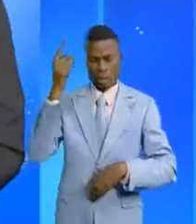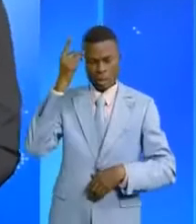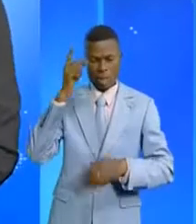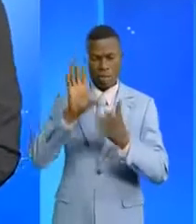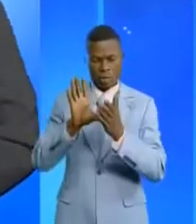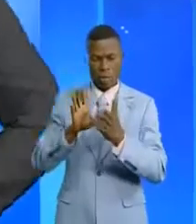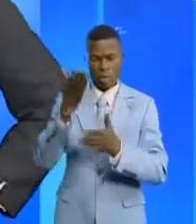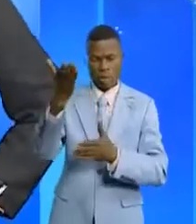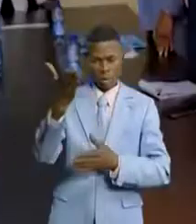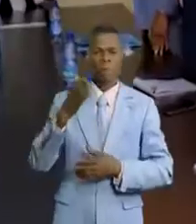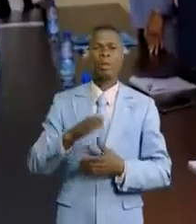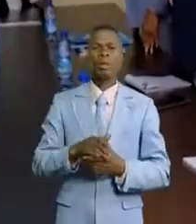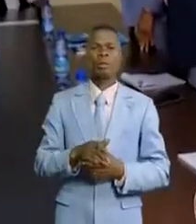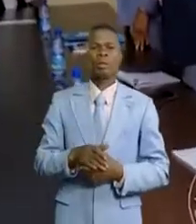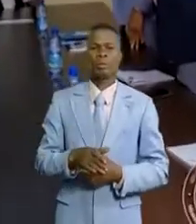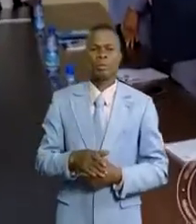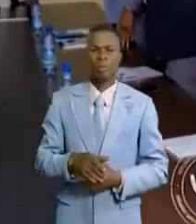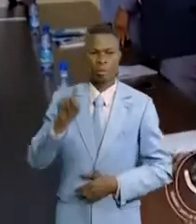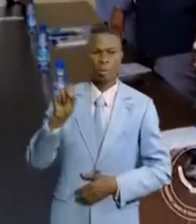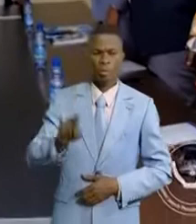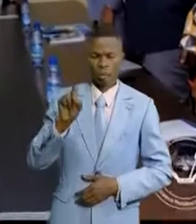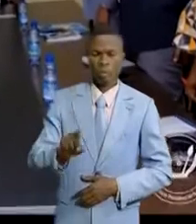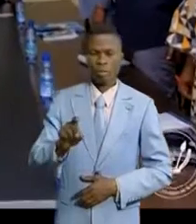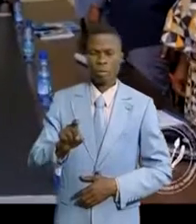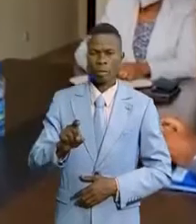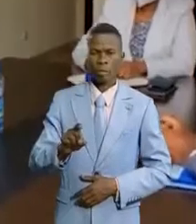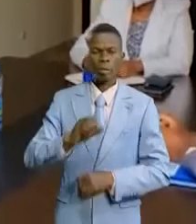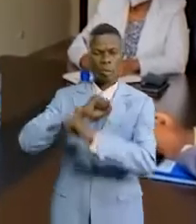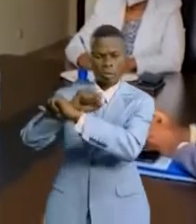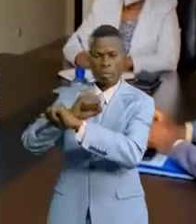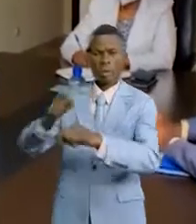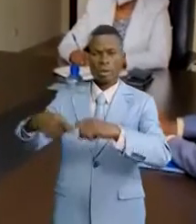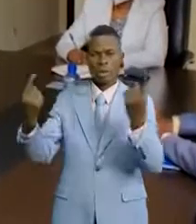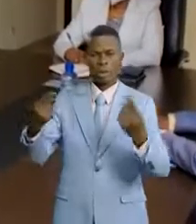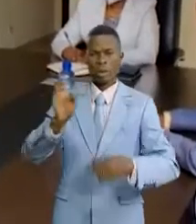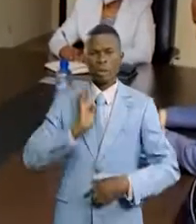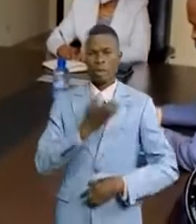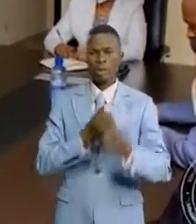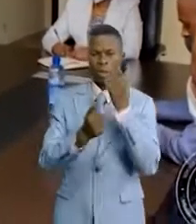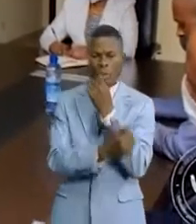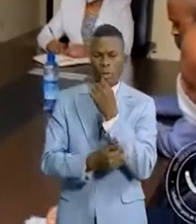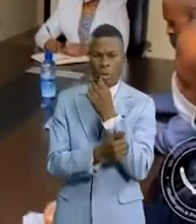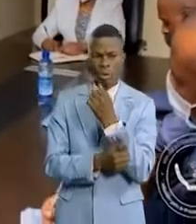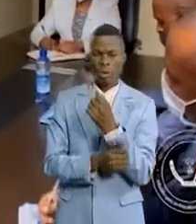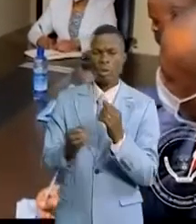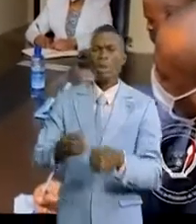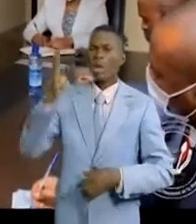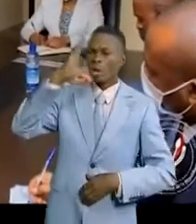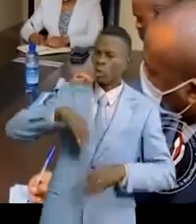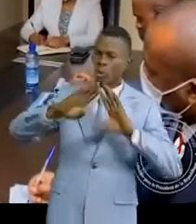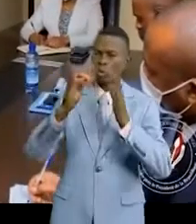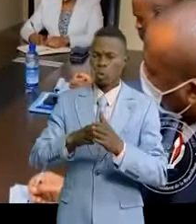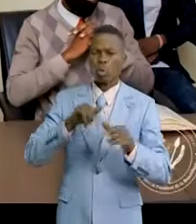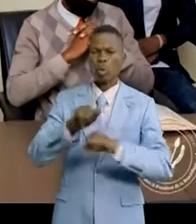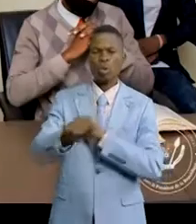le point avec Jacques Kabwaba. Il faut absolument barrer la route aux ennemis de la République et faire échec à toute forme de manipulation